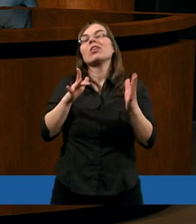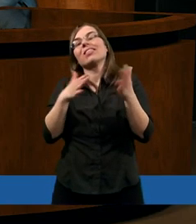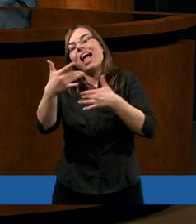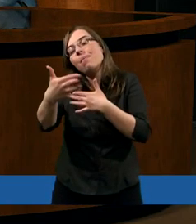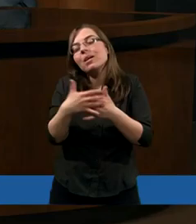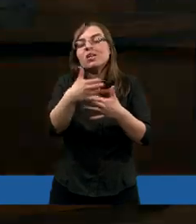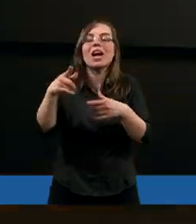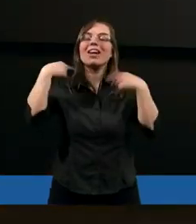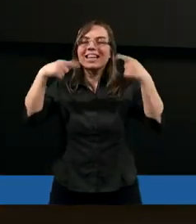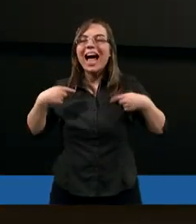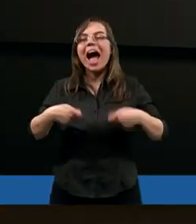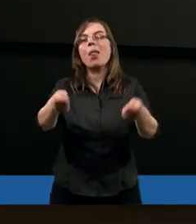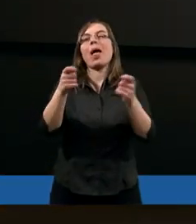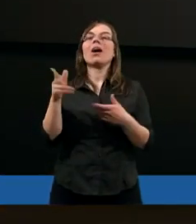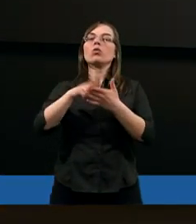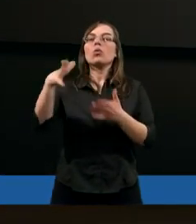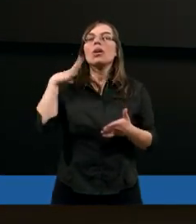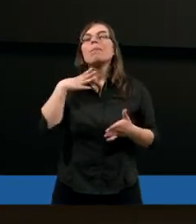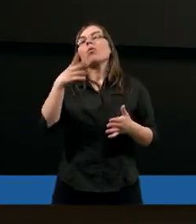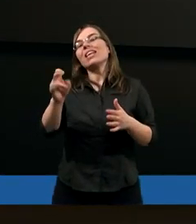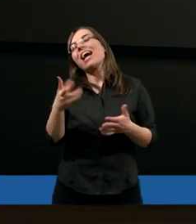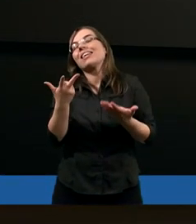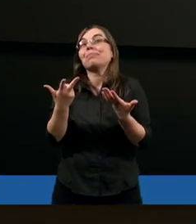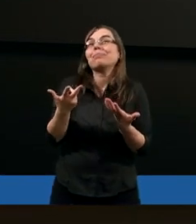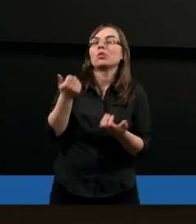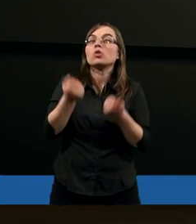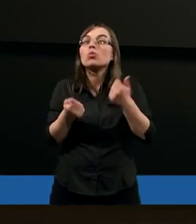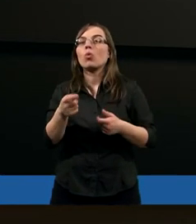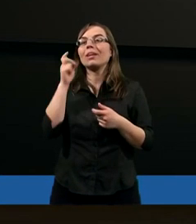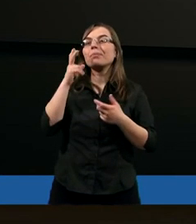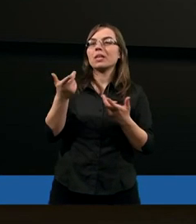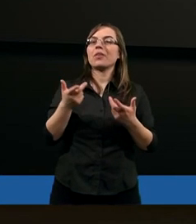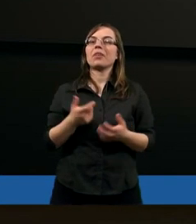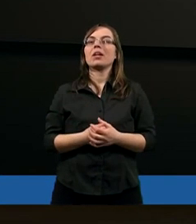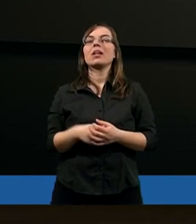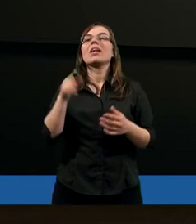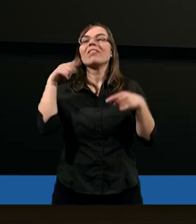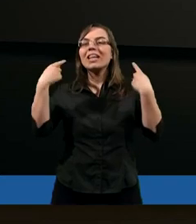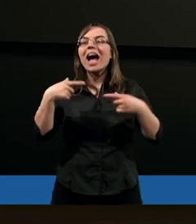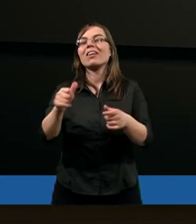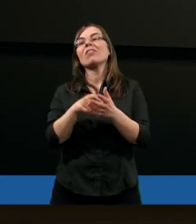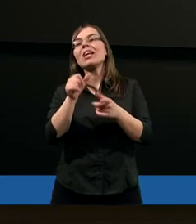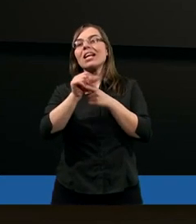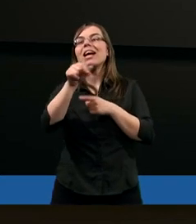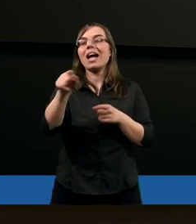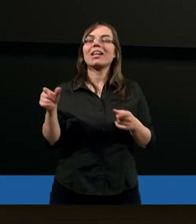najbliższego stada, które było dosyć takie niesforne. Chyba każde stado jest takie.